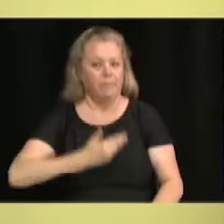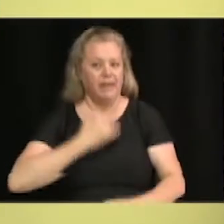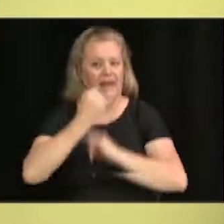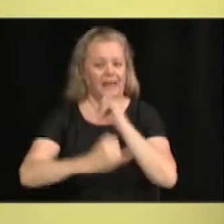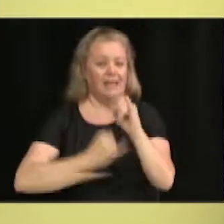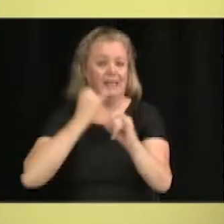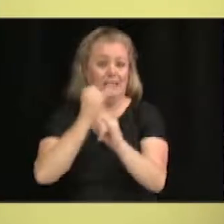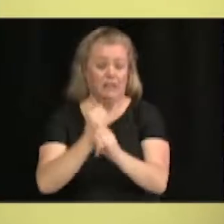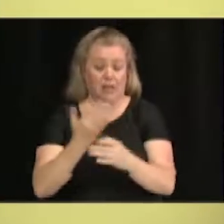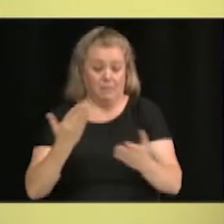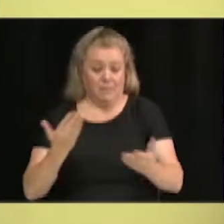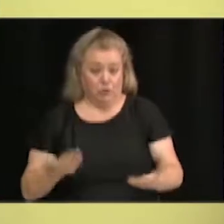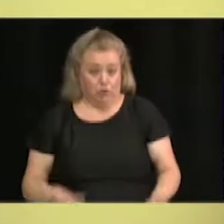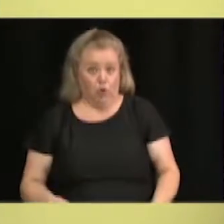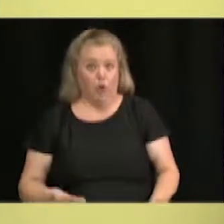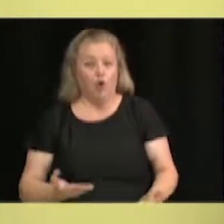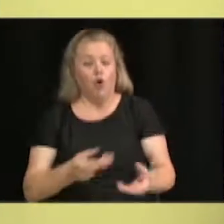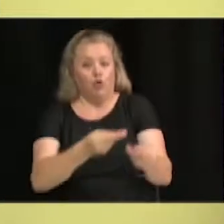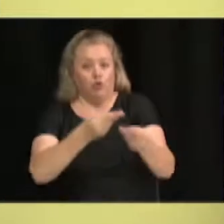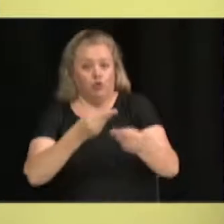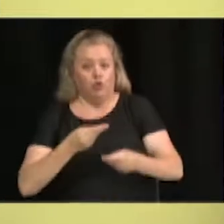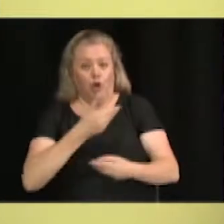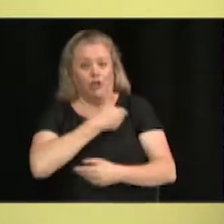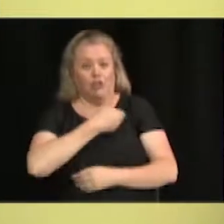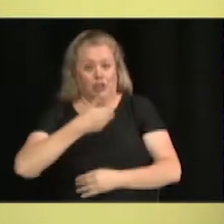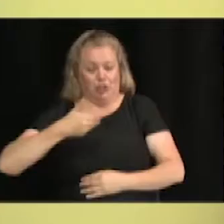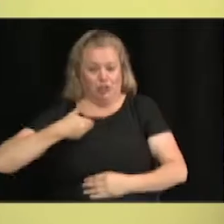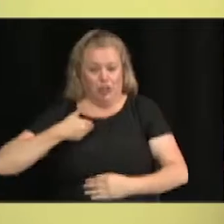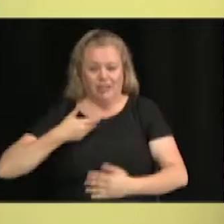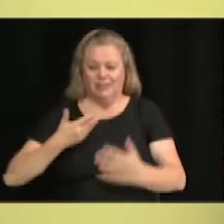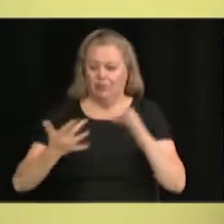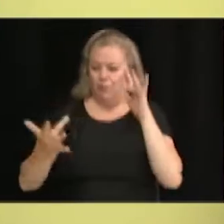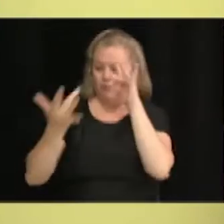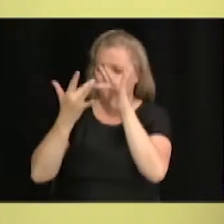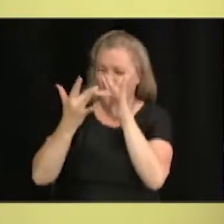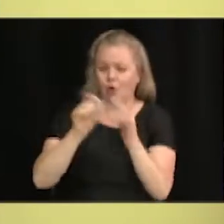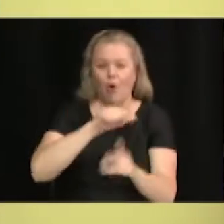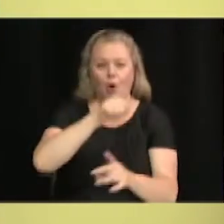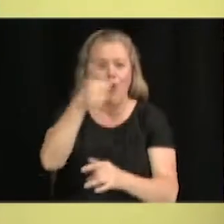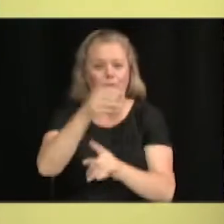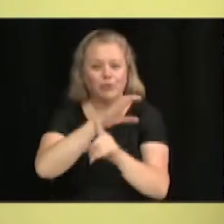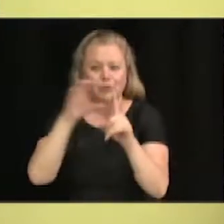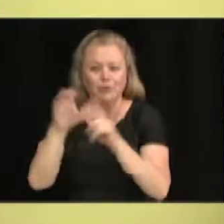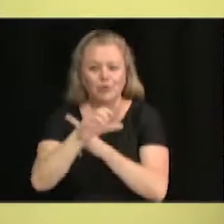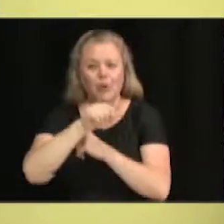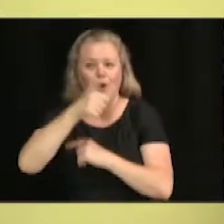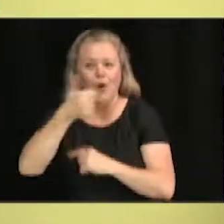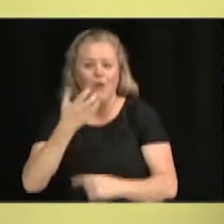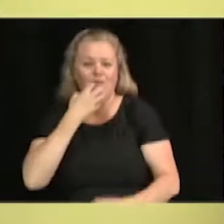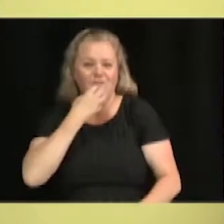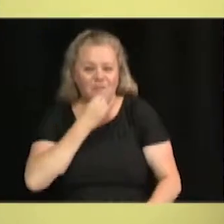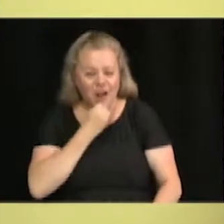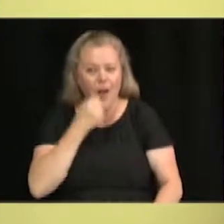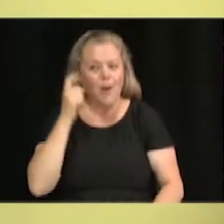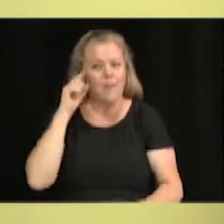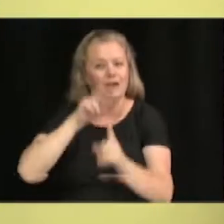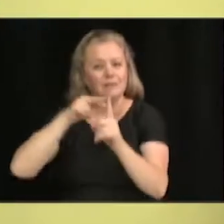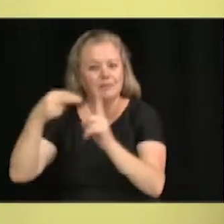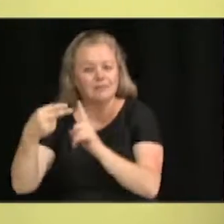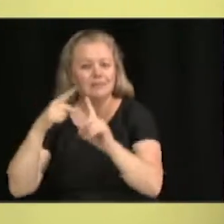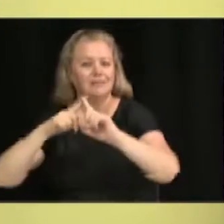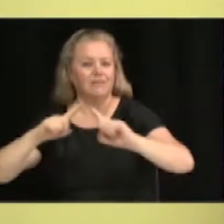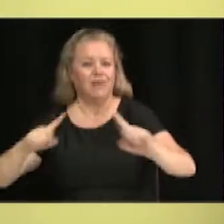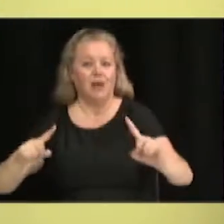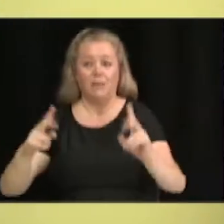permet de rentrer en contact avec d'autres cultures, d'autres valeurs, d'autres façons de penser. Et plus on se connaît, plus on s'apprivoise, plus on s